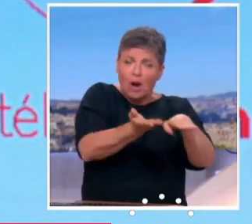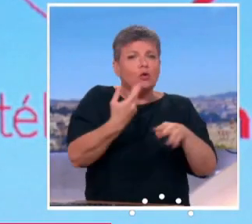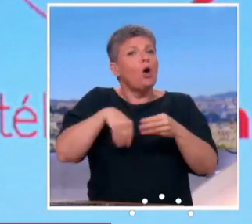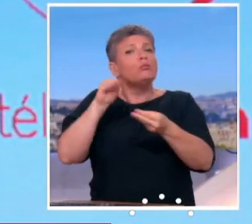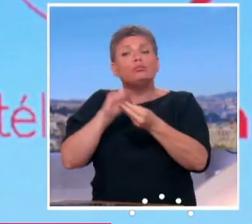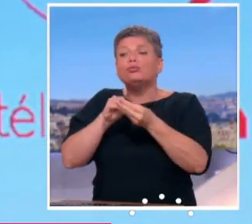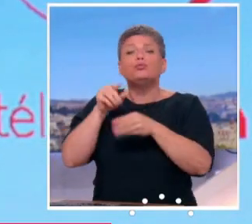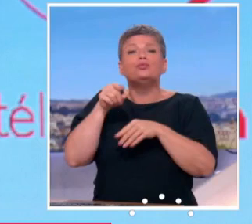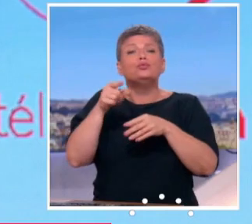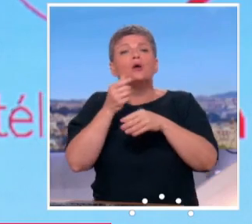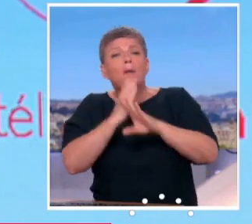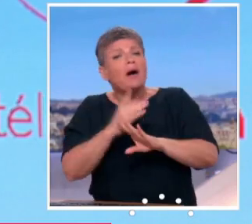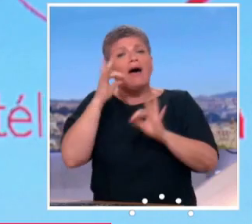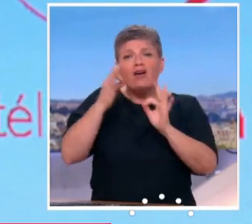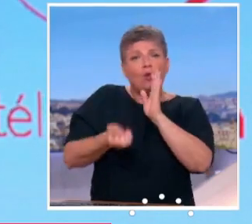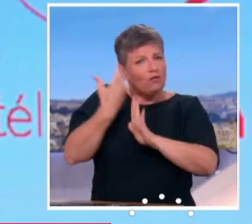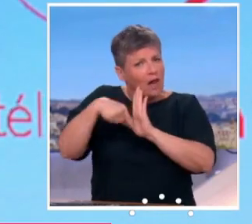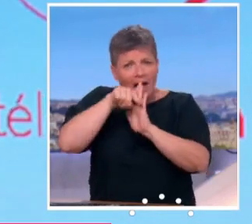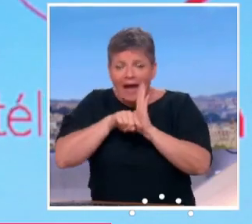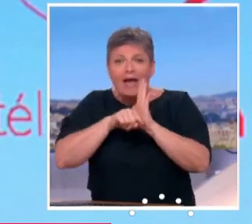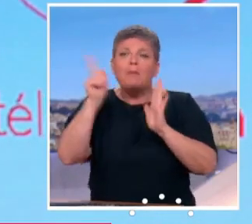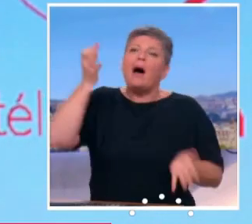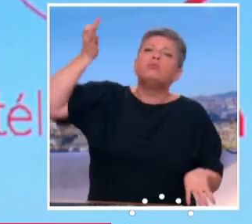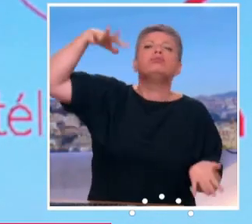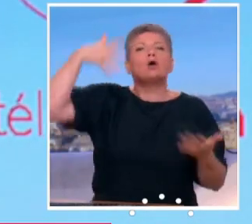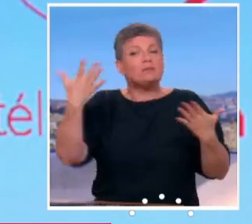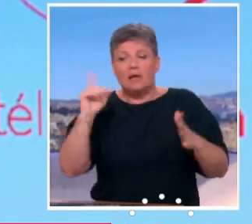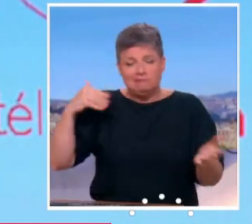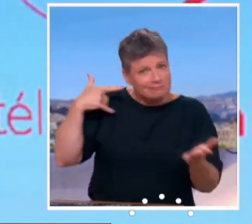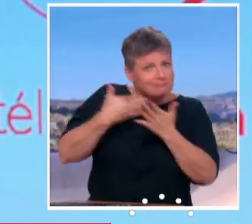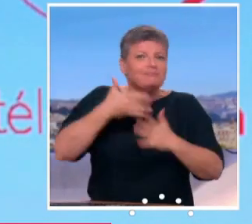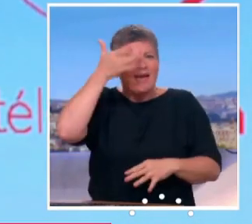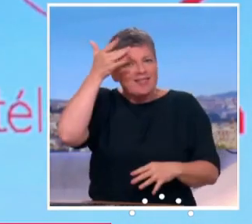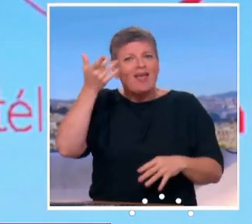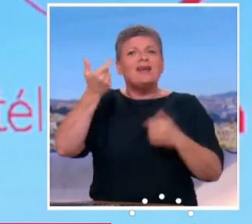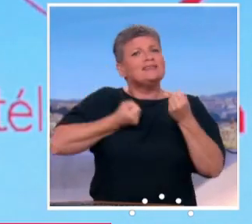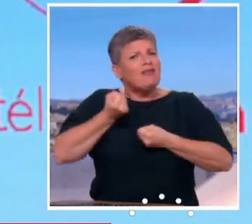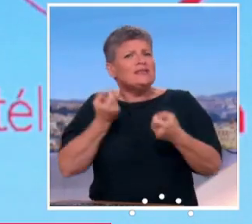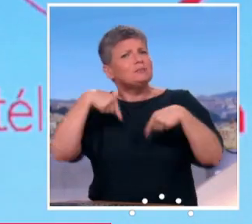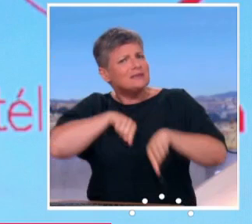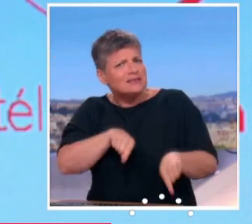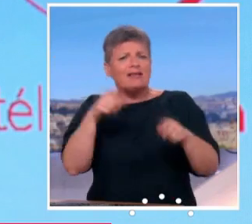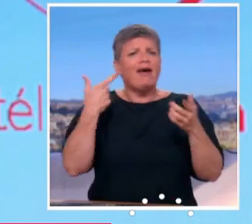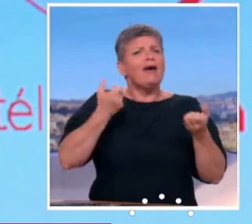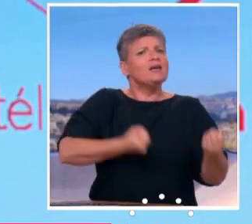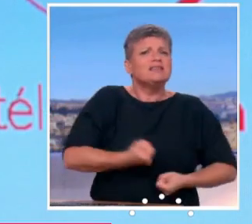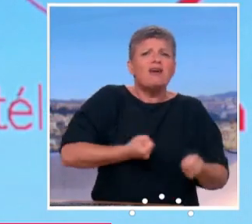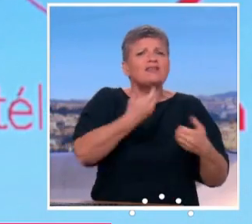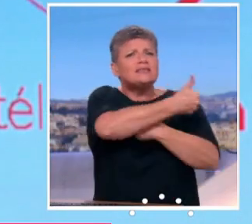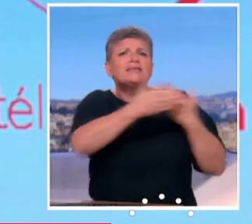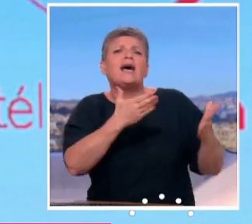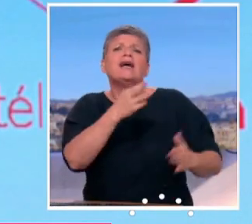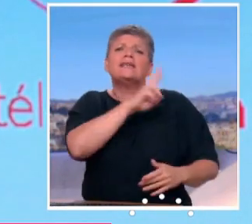pour les nouvelles règles et ça n'est pas tombé du ciel, tout l'été les services de mon ministère, les services des caisses d'assurance vieillesse